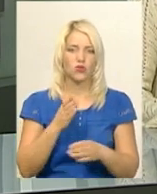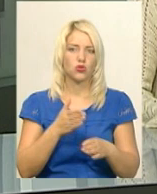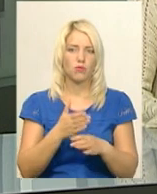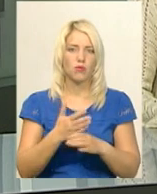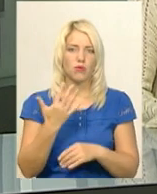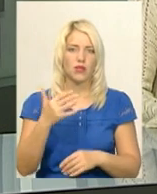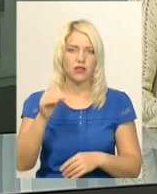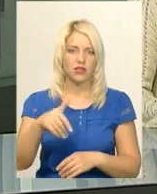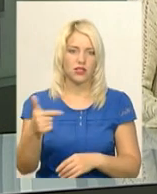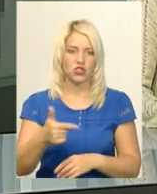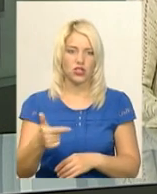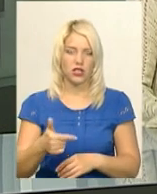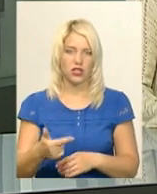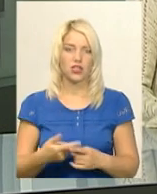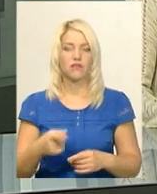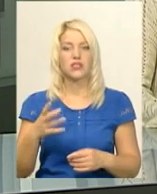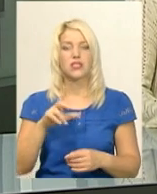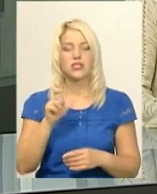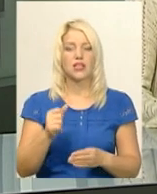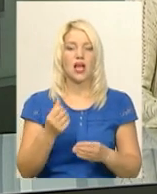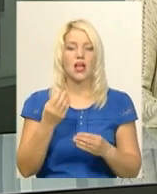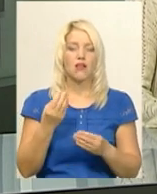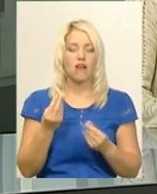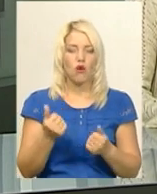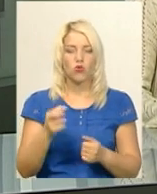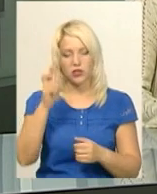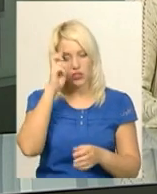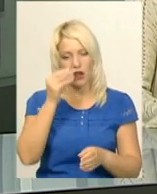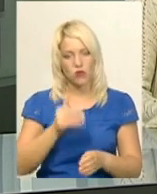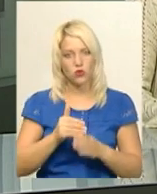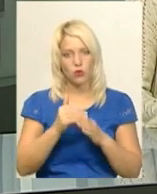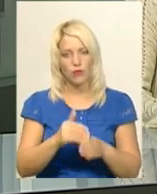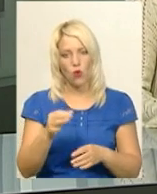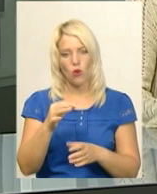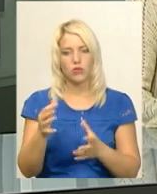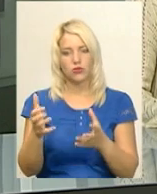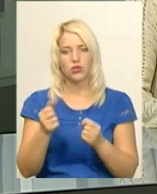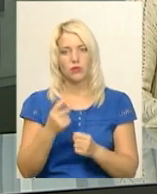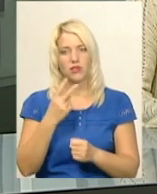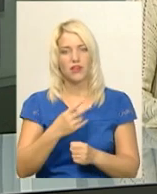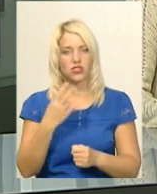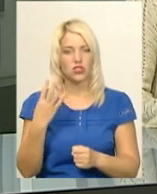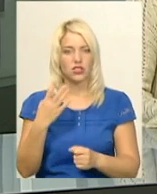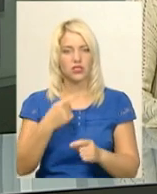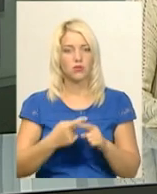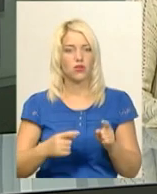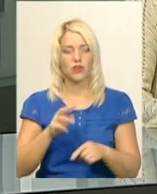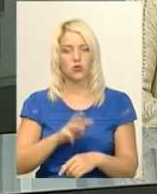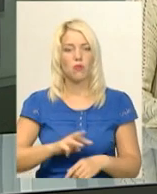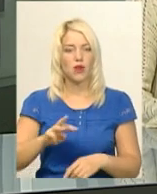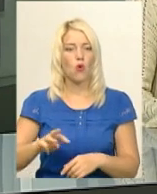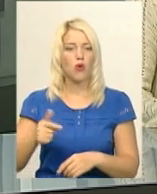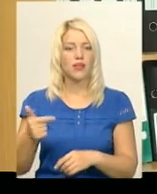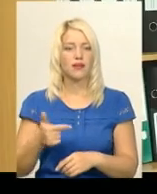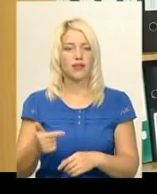майже 5 тисяч гривень. За рахунок державної субвенції область отримала на їх закупівлю 24,5 мільйони гривень.